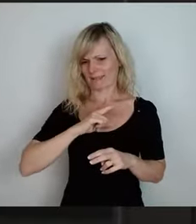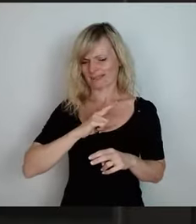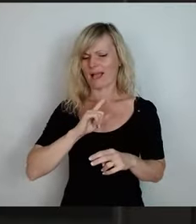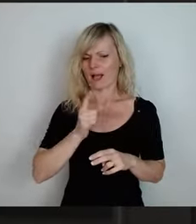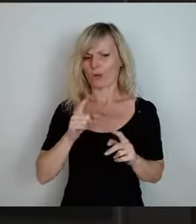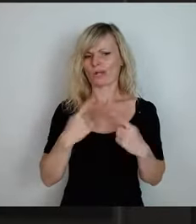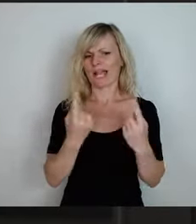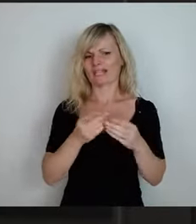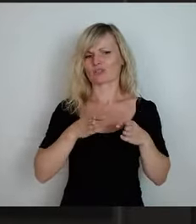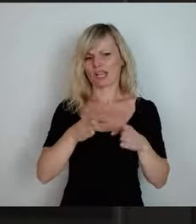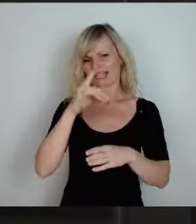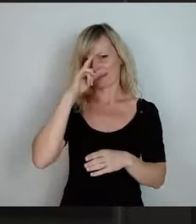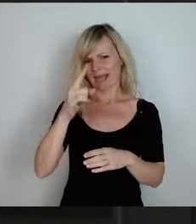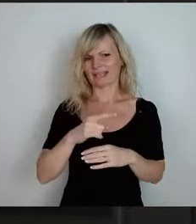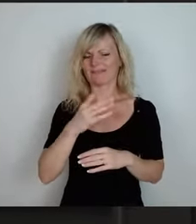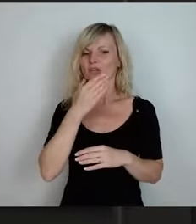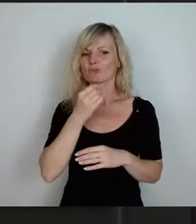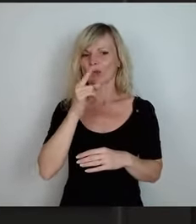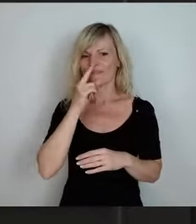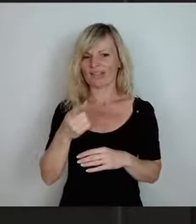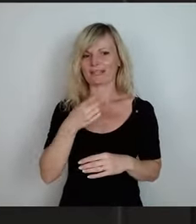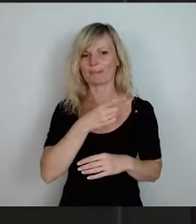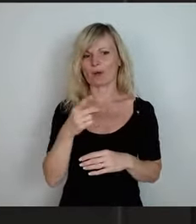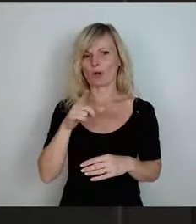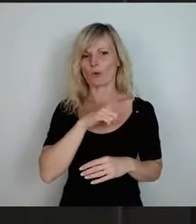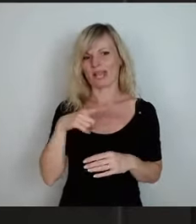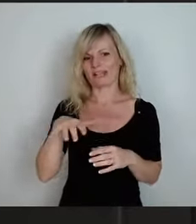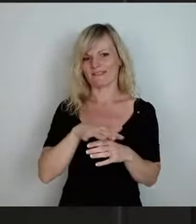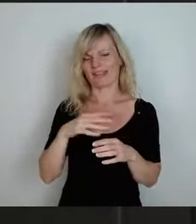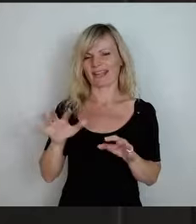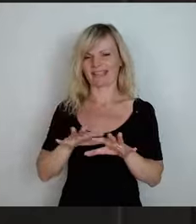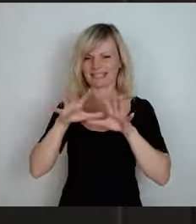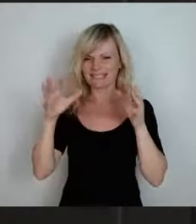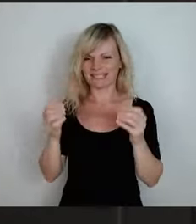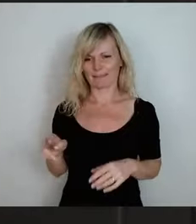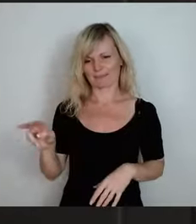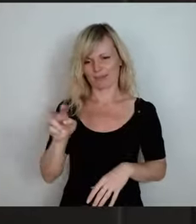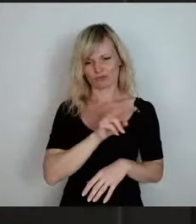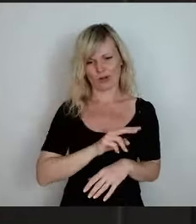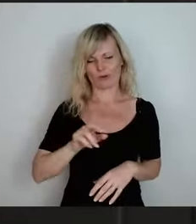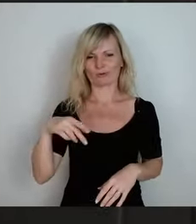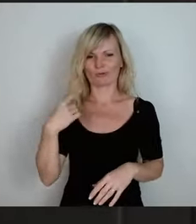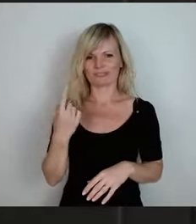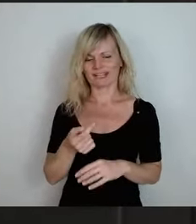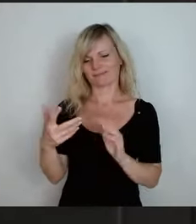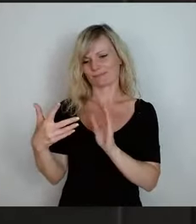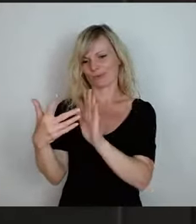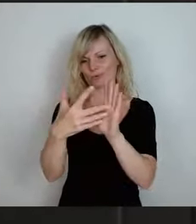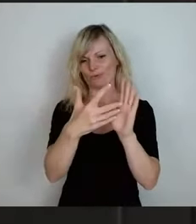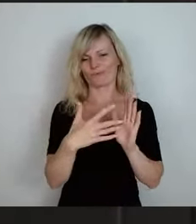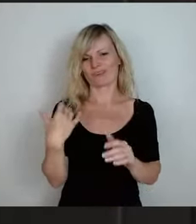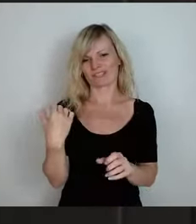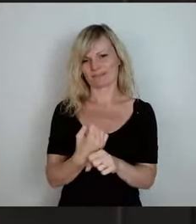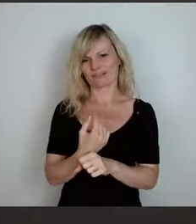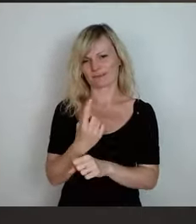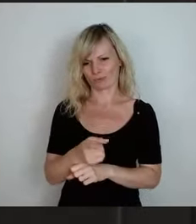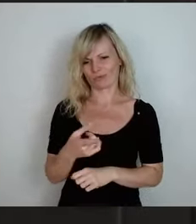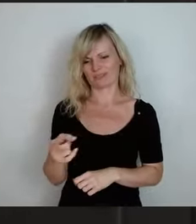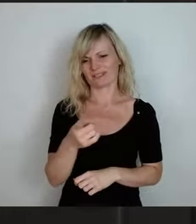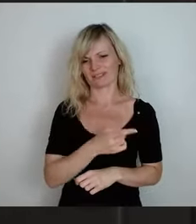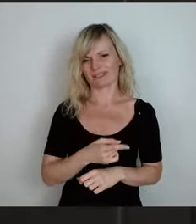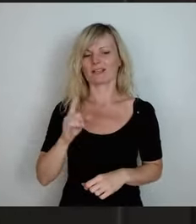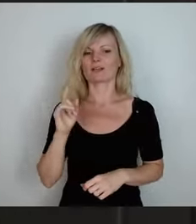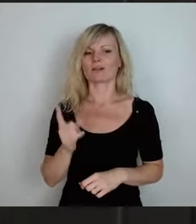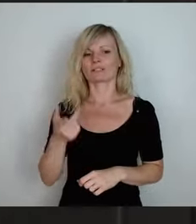dann wirklich noch mal ganz Pocker-Lengefeld betrachten und dort vielleicht mal drüber gucken, was dort gemacht werden müsste. Und an den Herrn